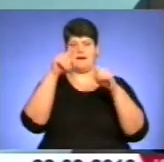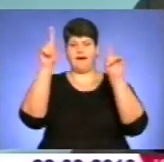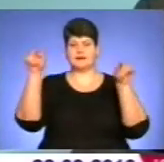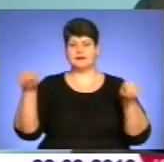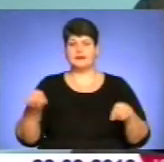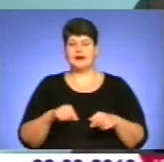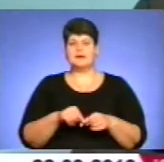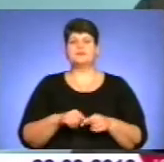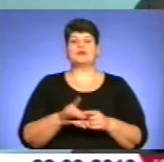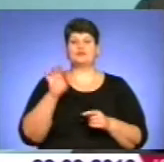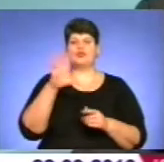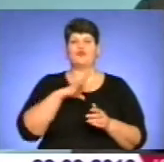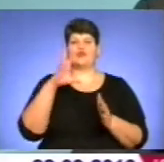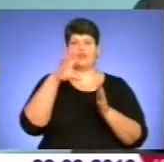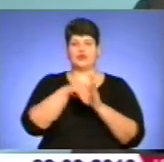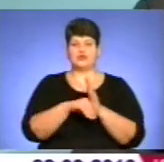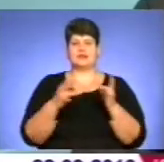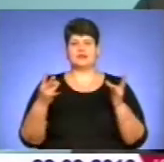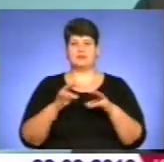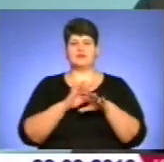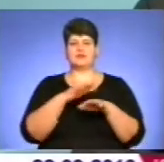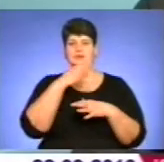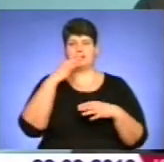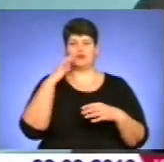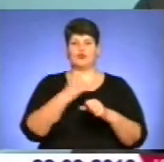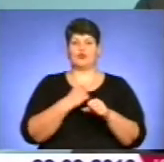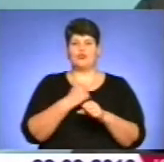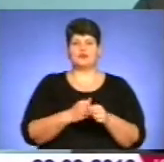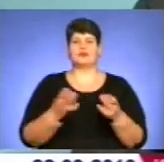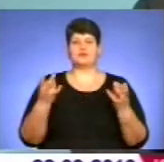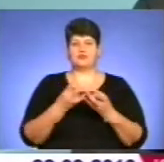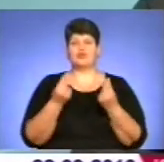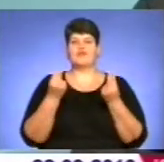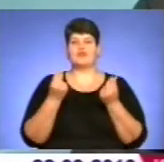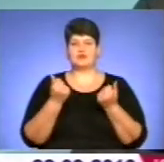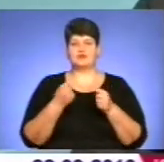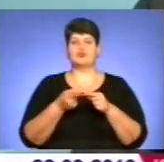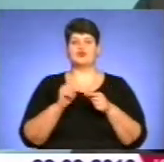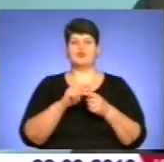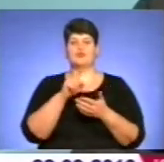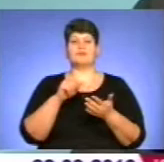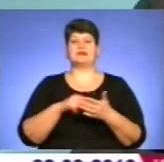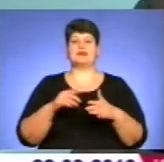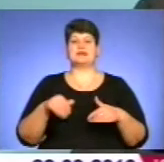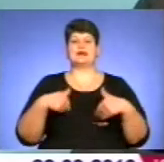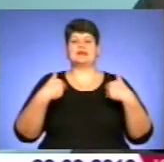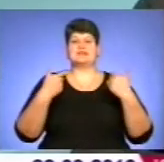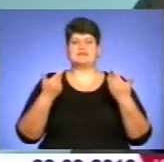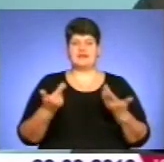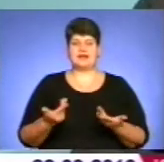він був включений, потрібно поверти достатньо роботи, потребує фінансування. Тому по цьому питанню і направлено звернення вже